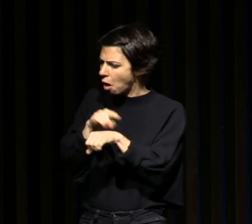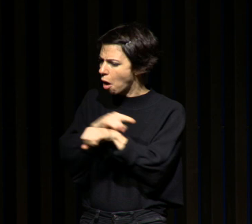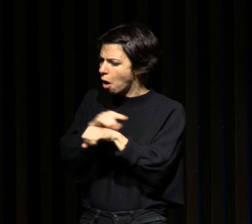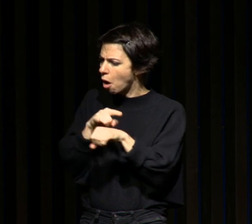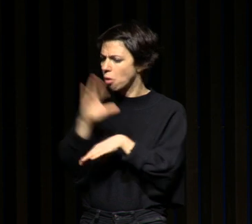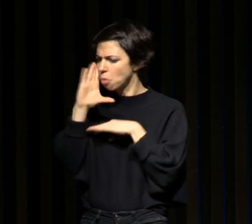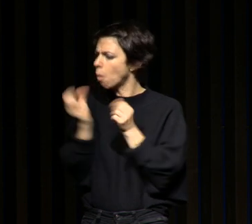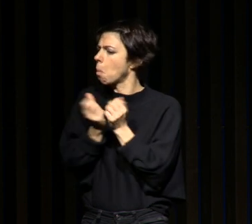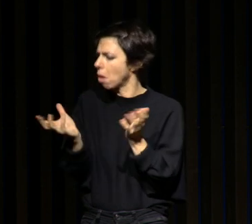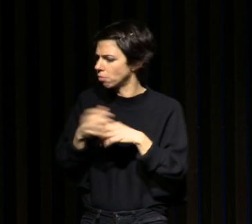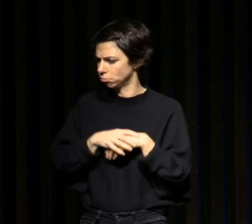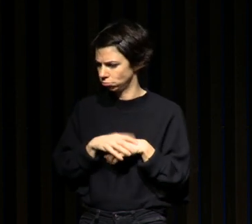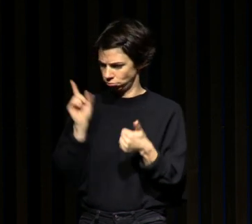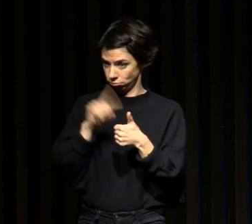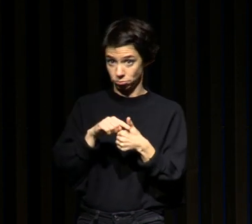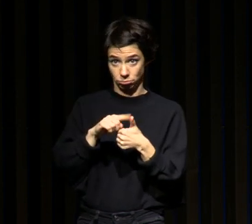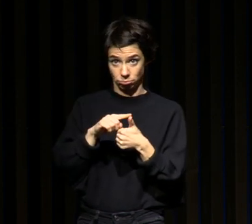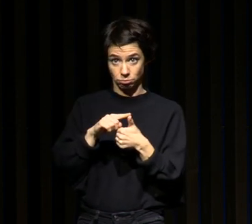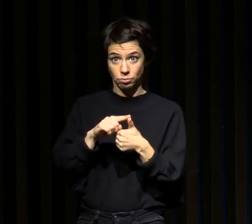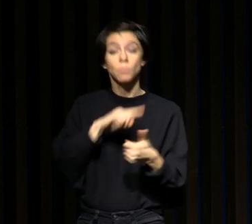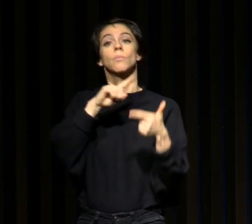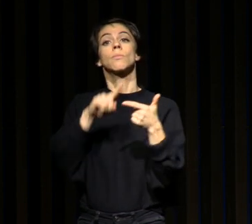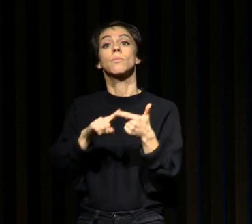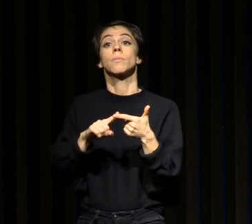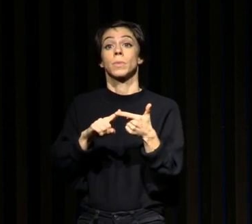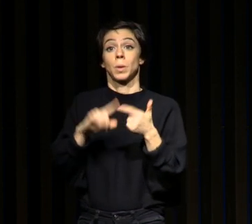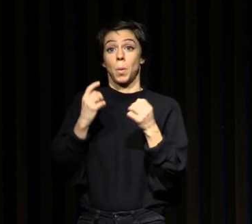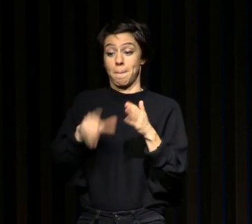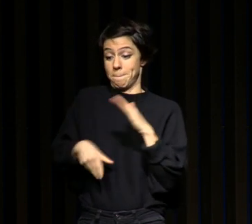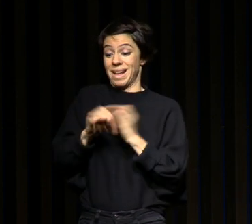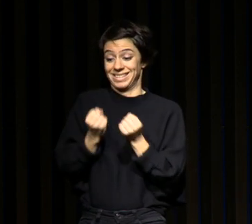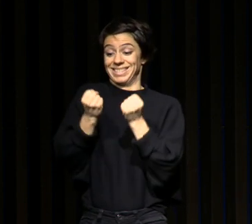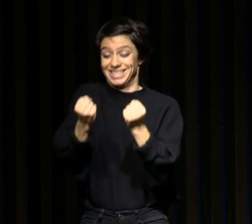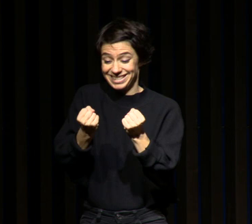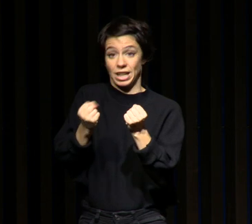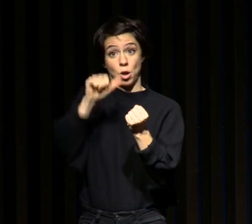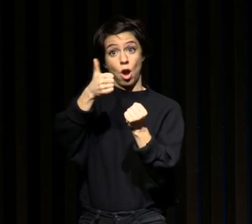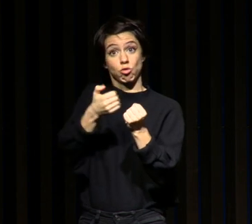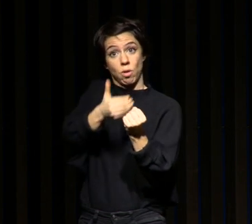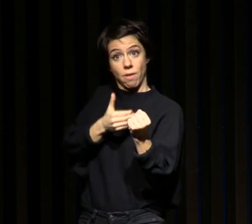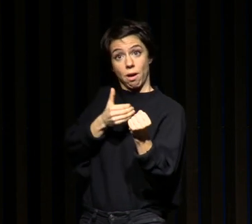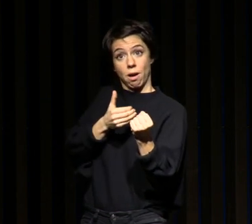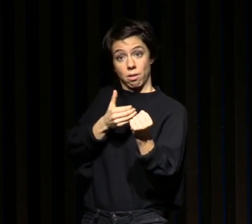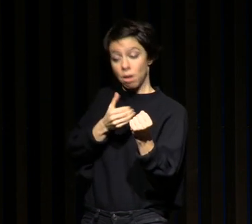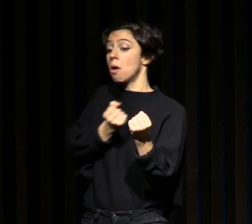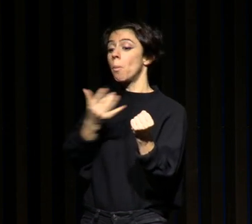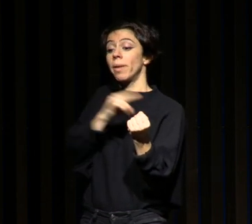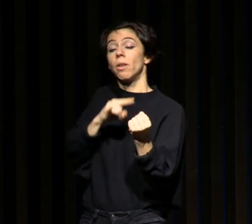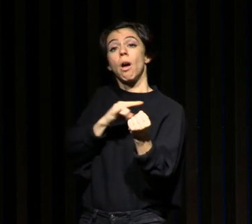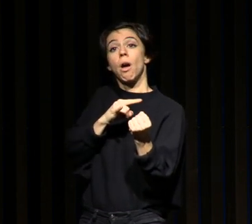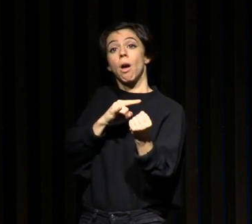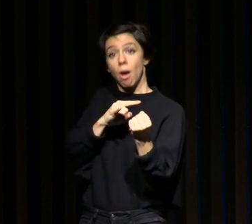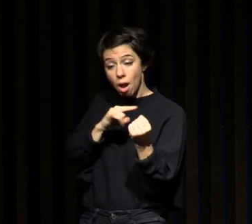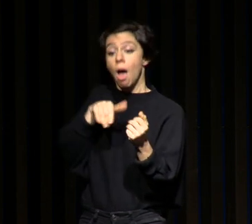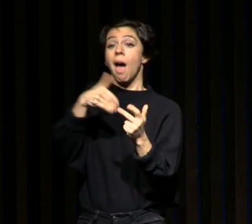dormez-vous 24 heures avant le départ et combien d'heures dormez-vous 48 heures avant le départ ? » Et en fait, ce qu'on a pu montrer,